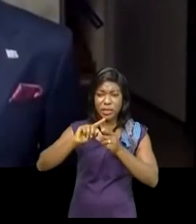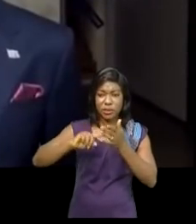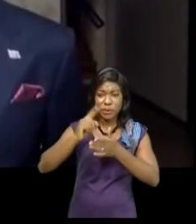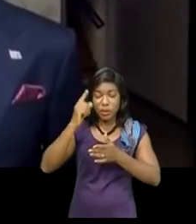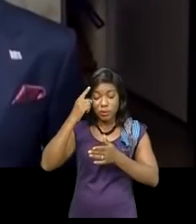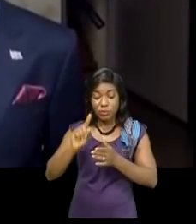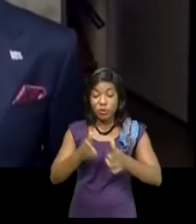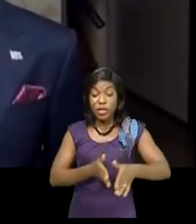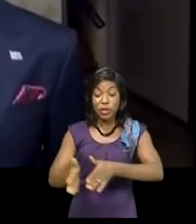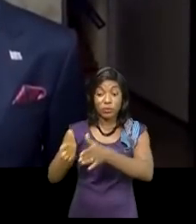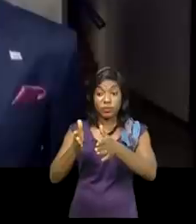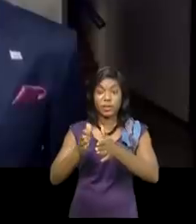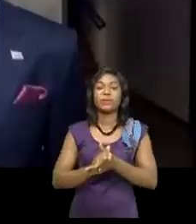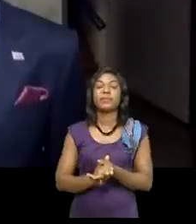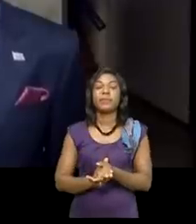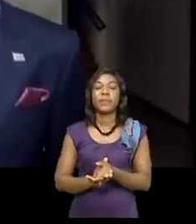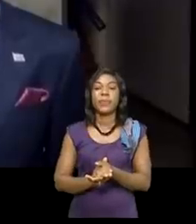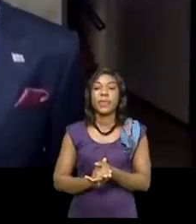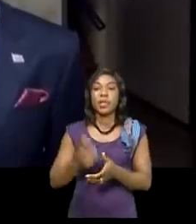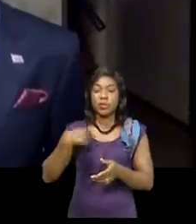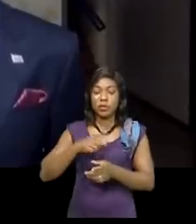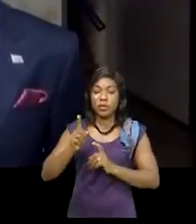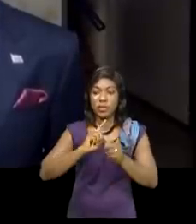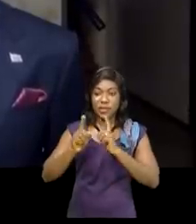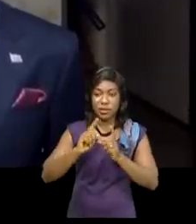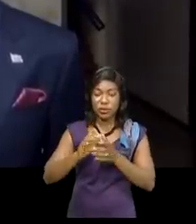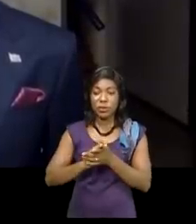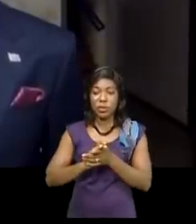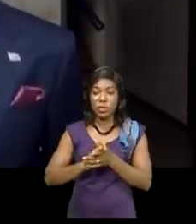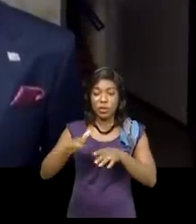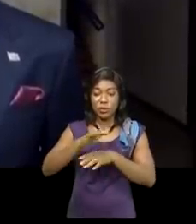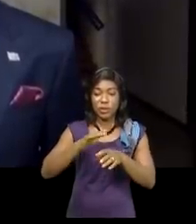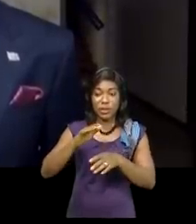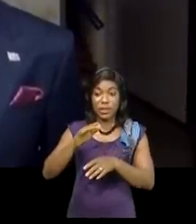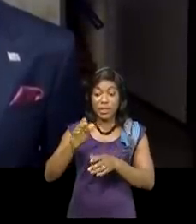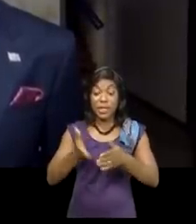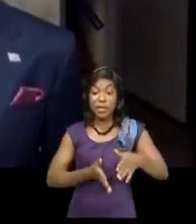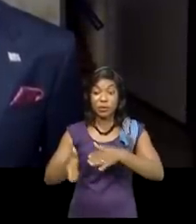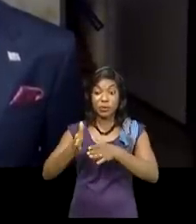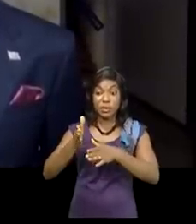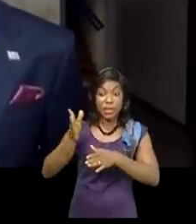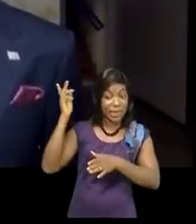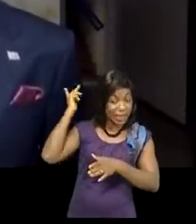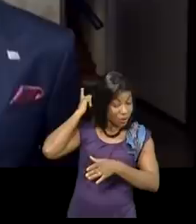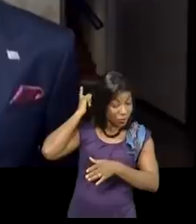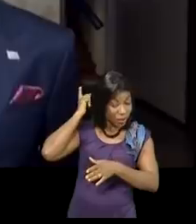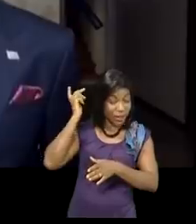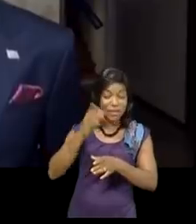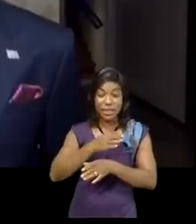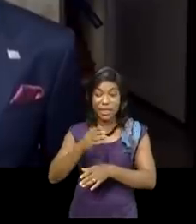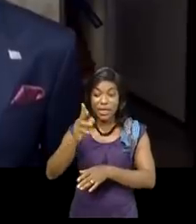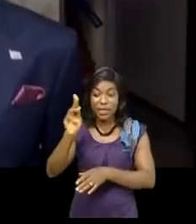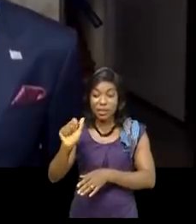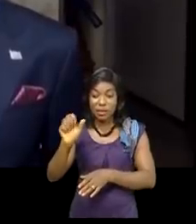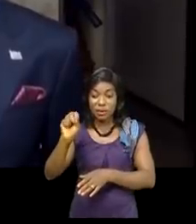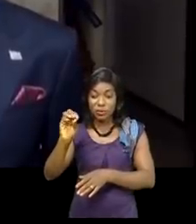avons eu la discussion sur la route Kassoumbalessa-Sakanya, qui est déjà en pleine réhabilitation. C